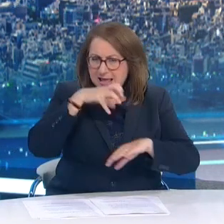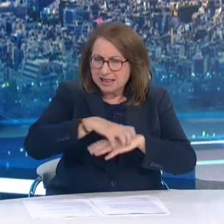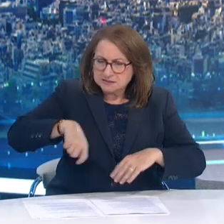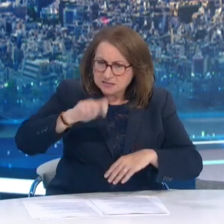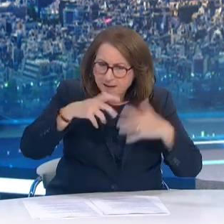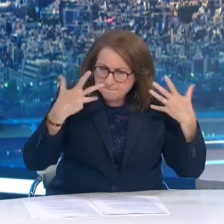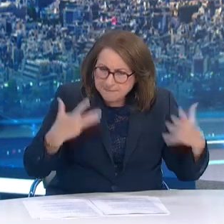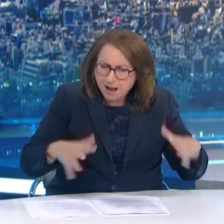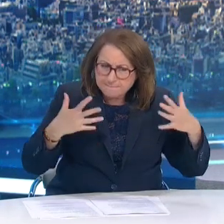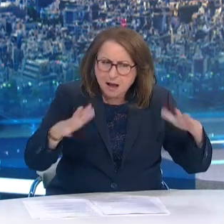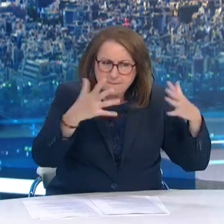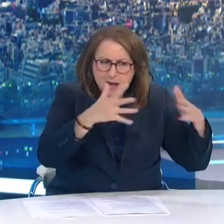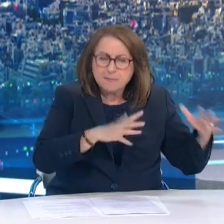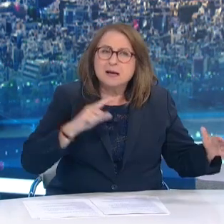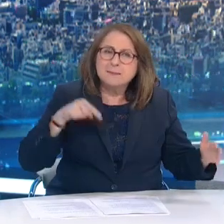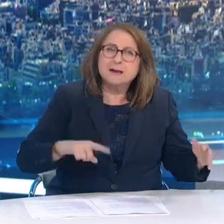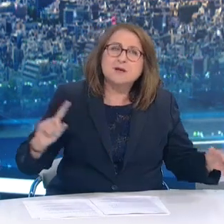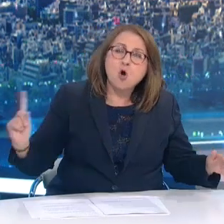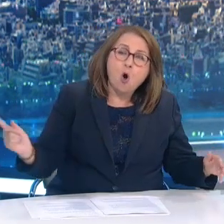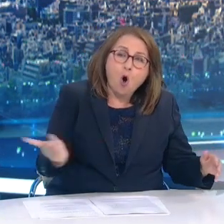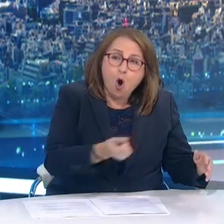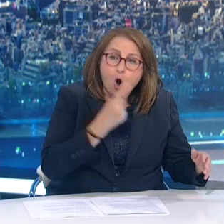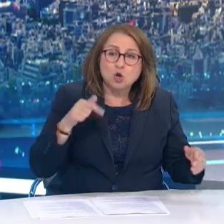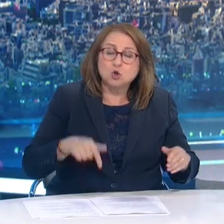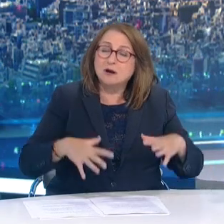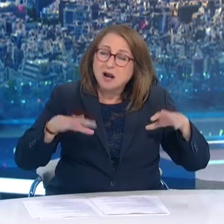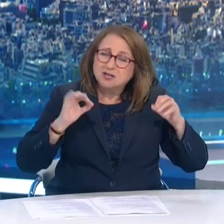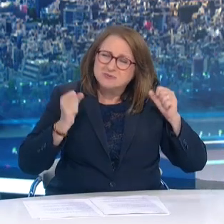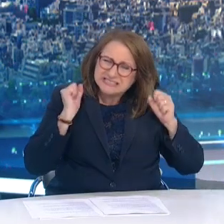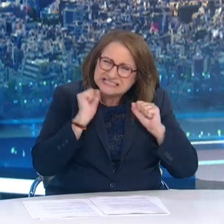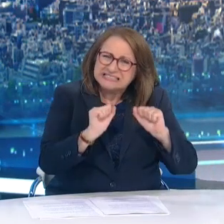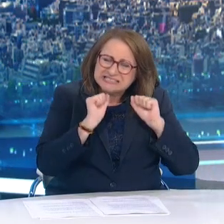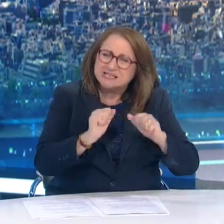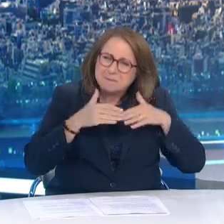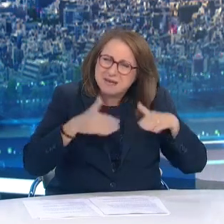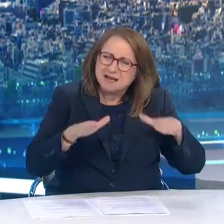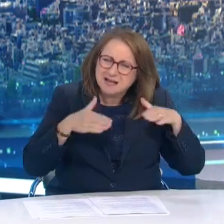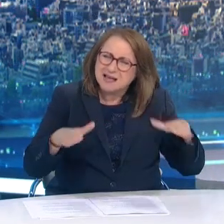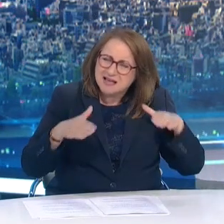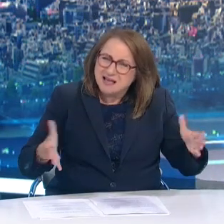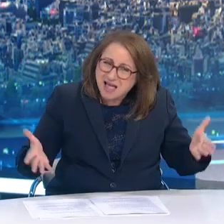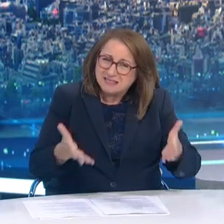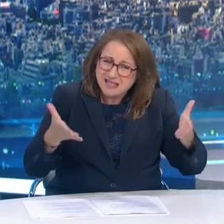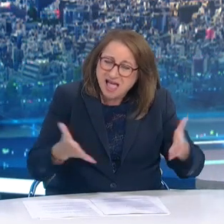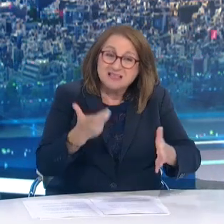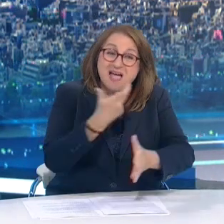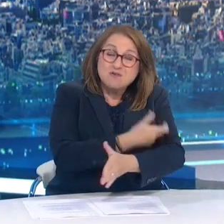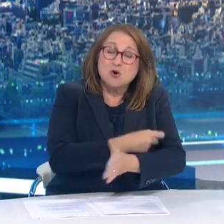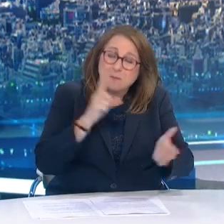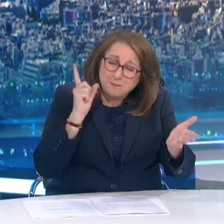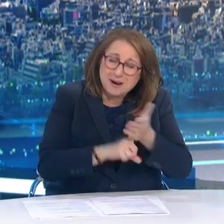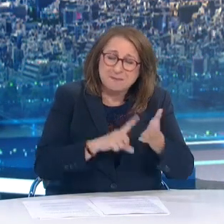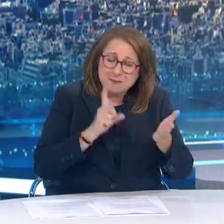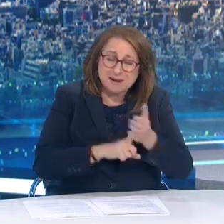κάνουμε όλοι για ακόμη μια φορά το καθήκον μας Και να πείσουμε όσο περισσότερους συμπολίτες μας να εμβολιαστούν και να το